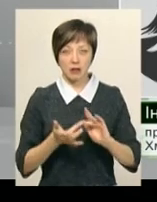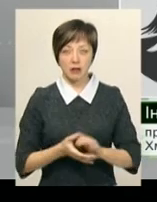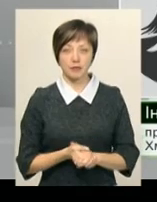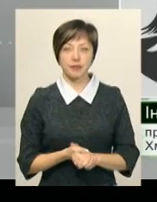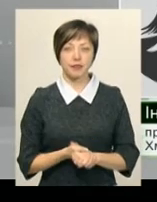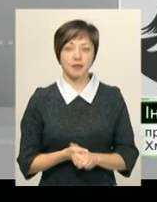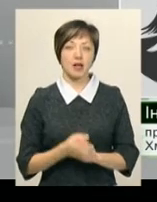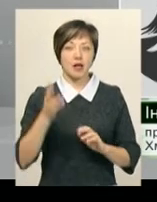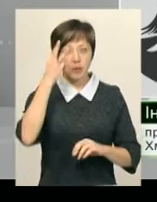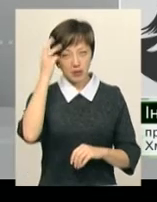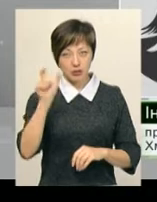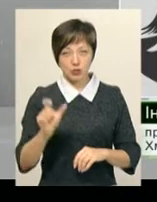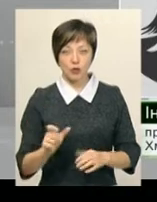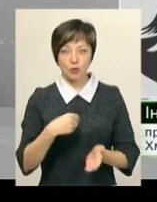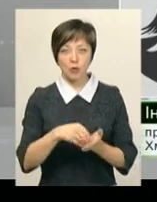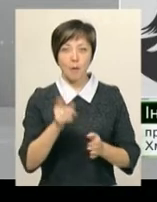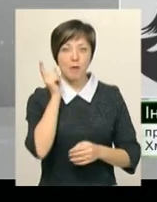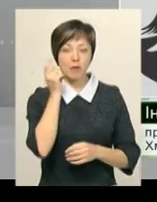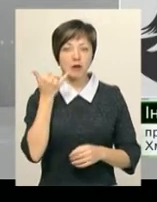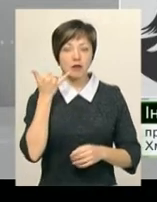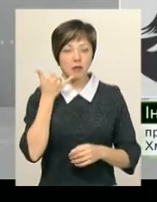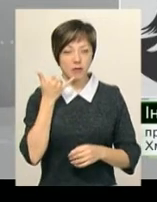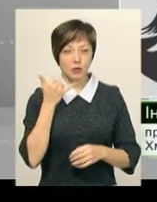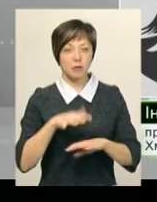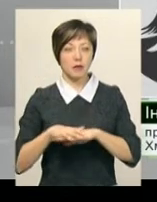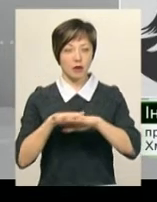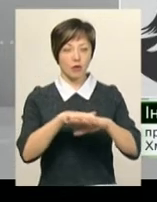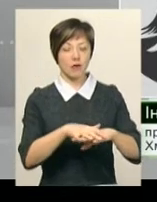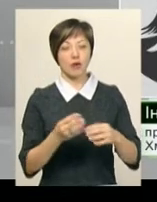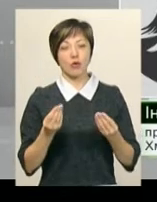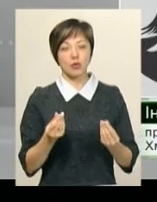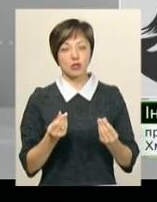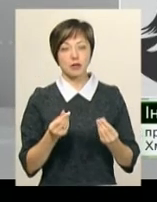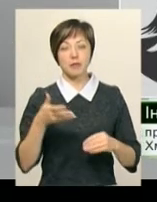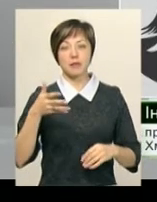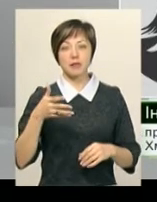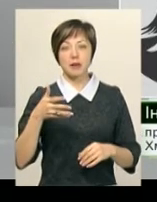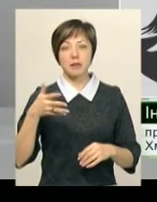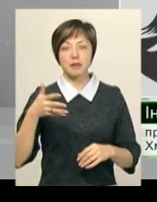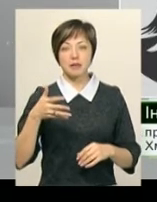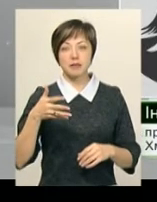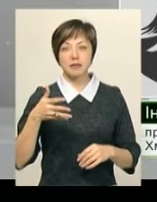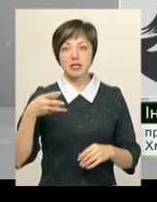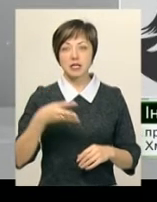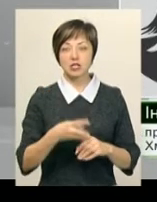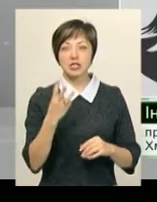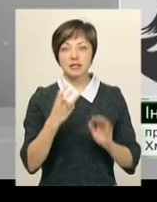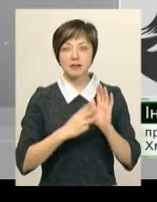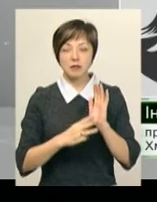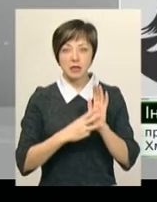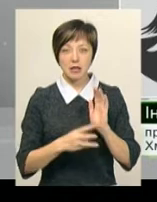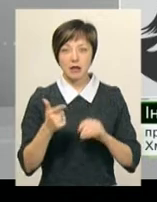Зокрема, Хмельничанин купував мобільний телефон, перерахував кошти у розмірі 2387 гривень, але